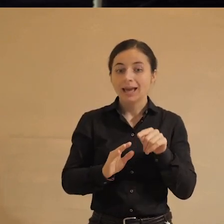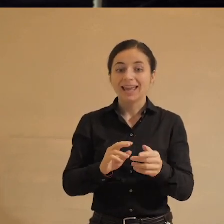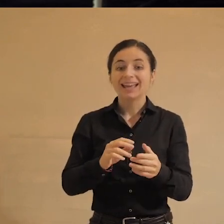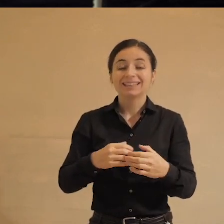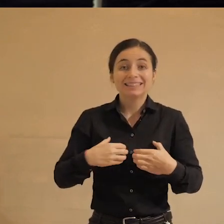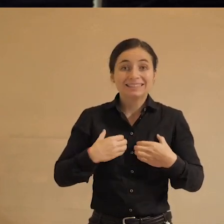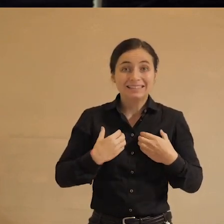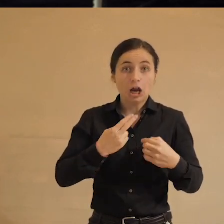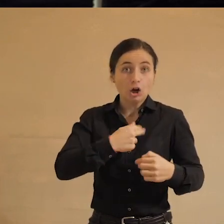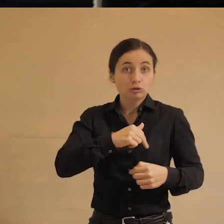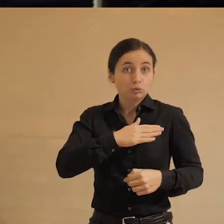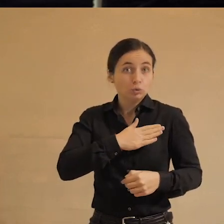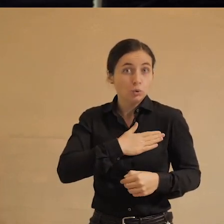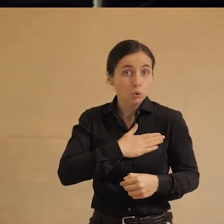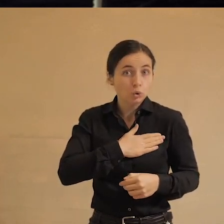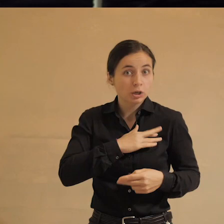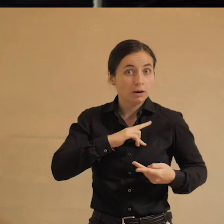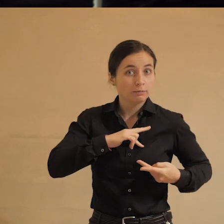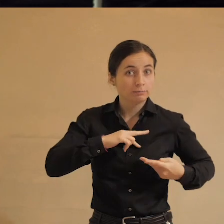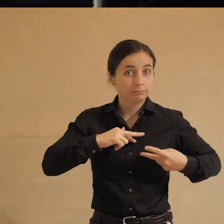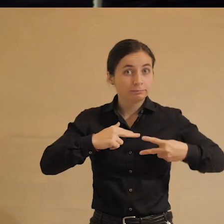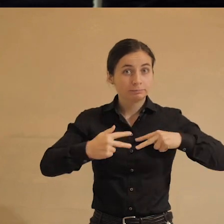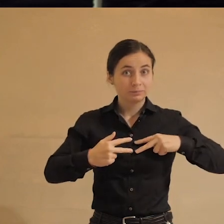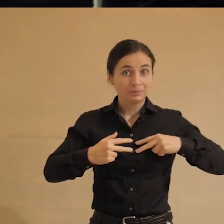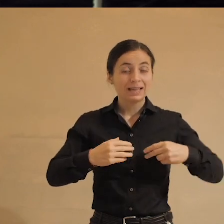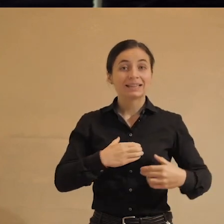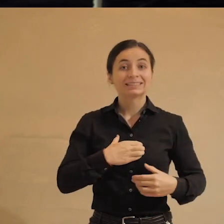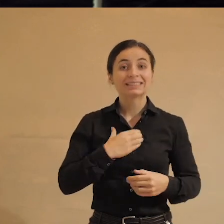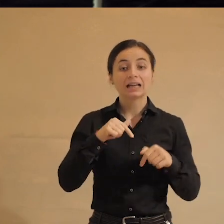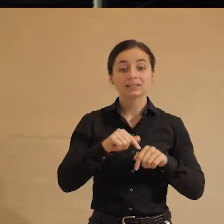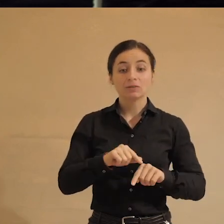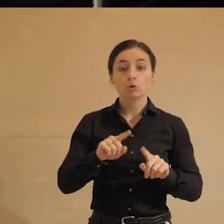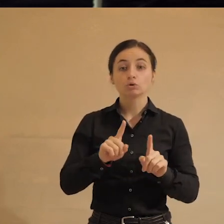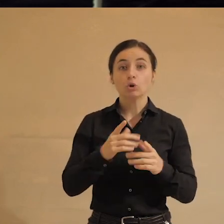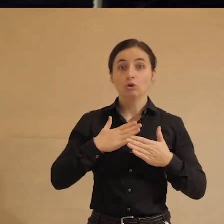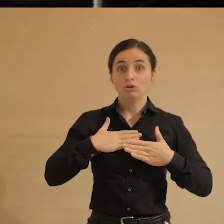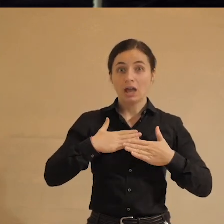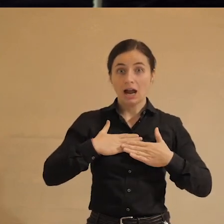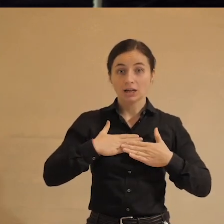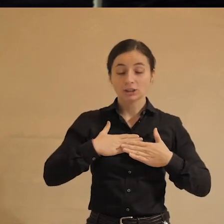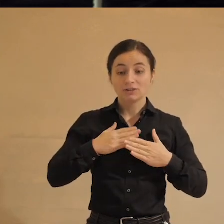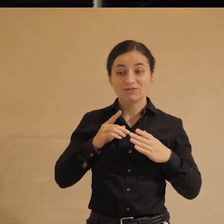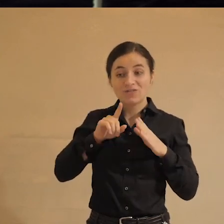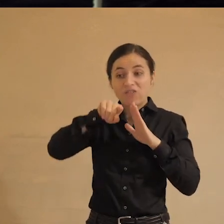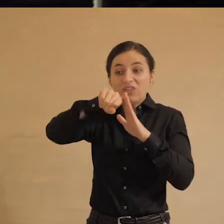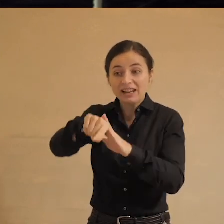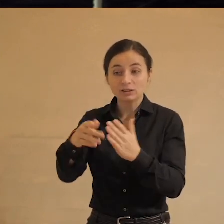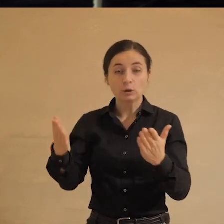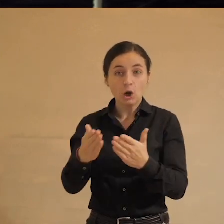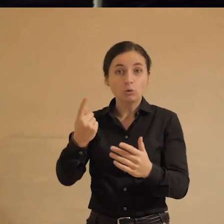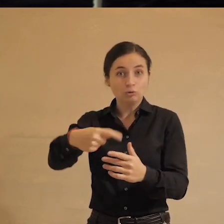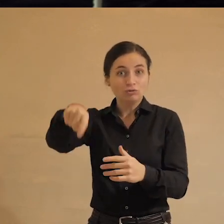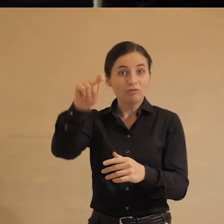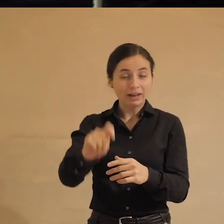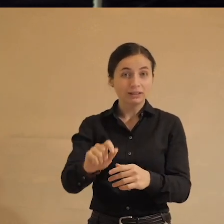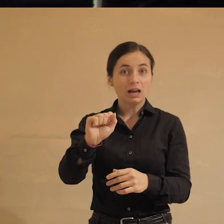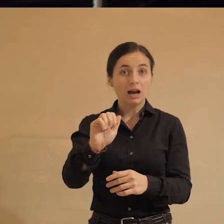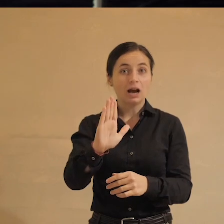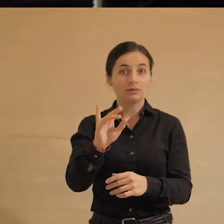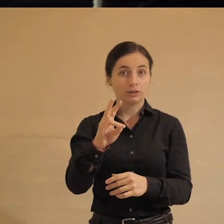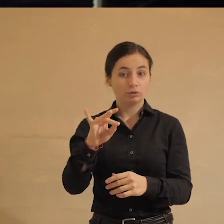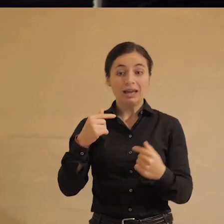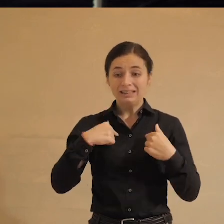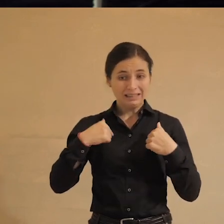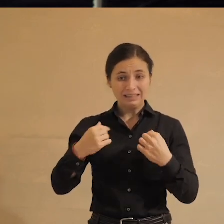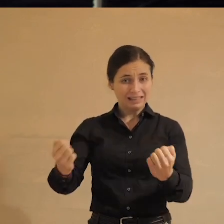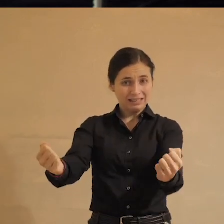страх в душах респондентов переформулирован как страх того, что наши влезут в какую-то военную авантюру. То есть не на